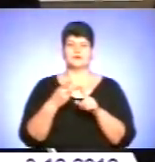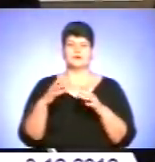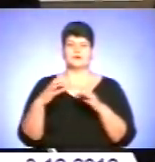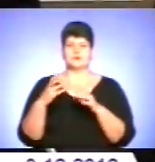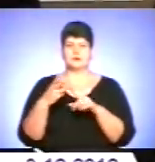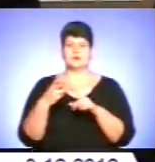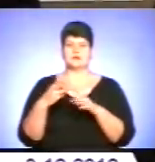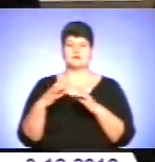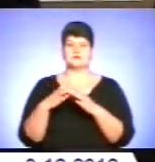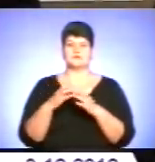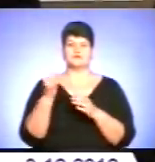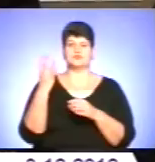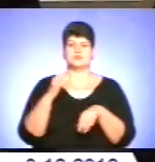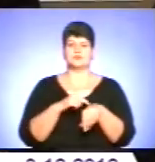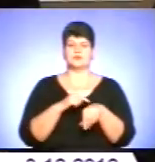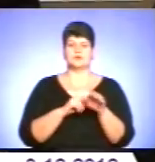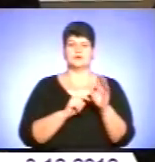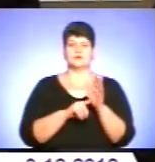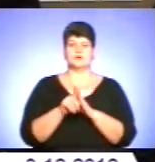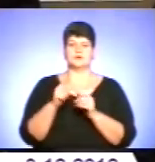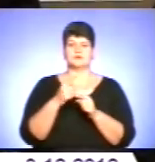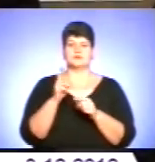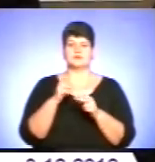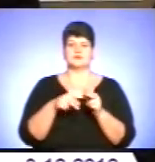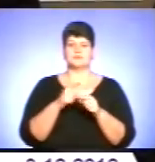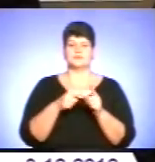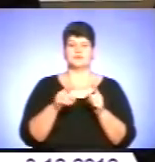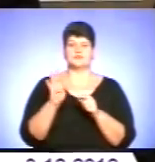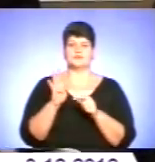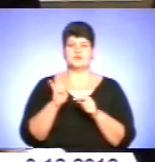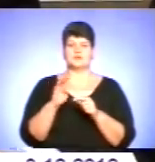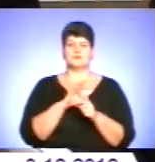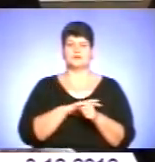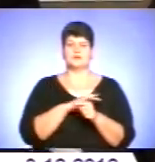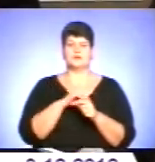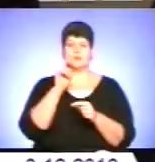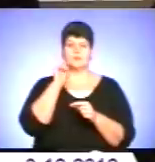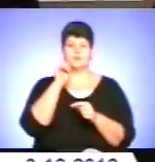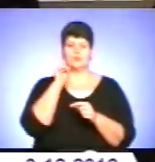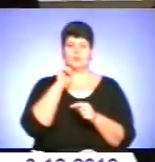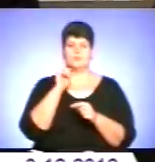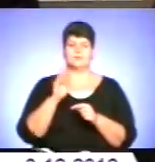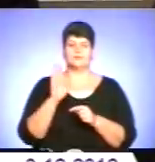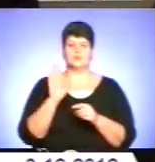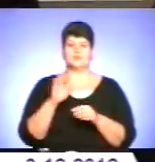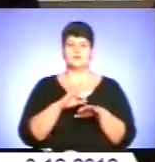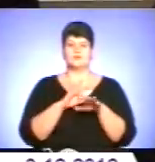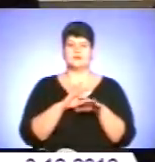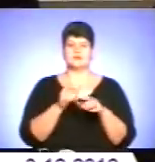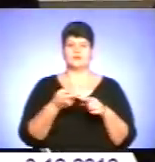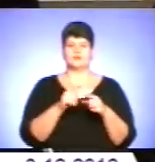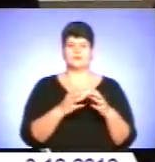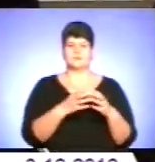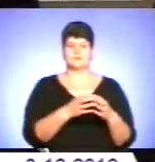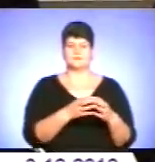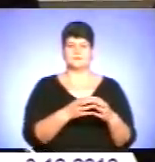годині розпочнеться, закінчуватиметься пів 4-й, виховний соціум молоді. Згоденся в нас Богдан Богданич ввести, модерувати цю секцію.